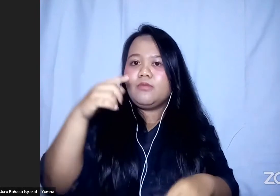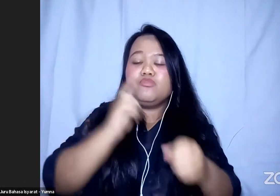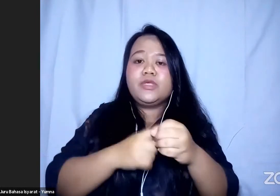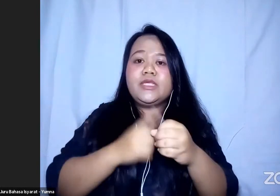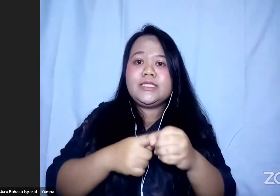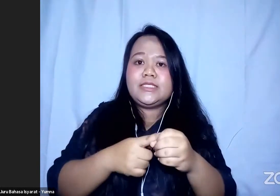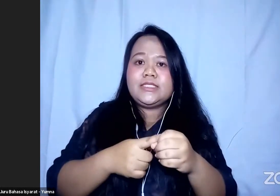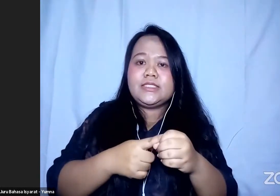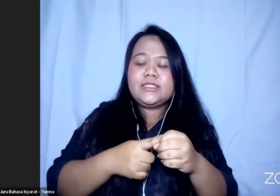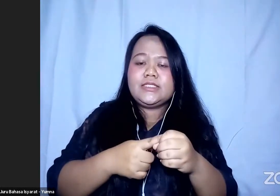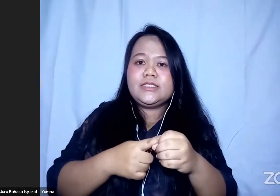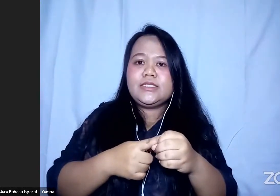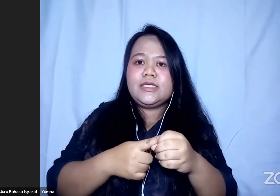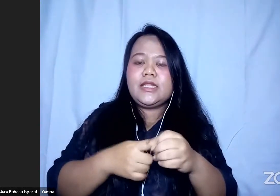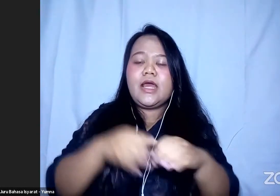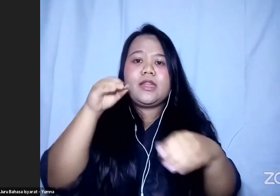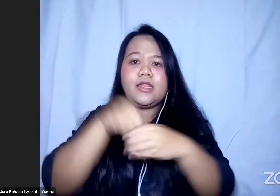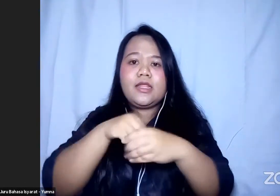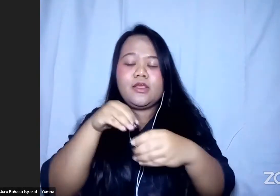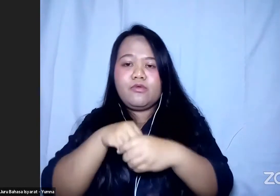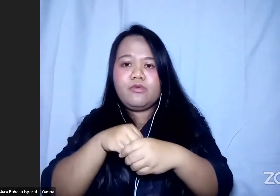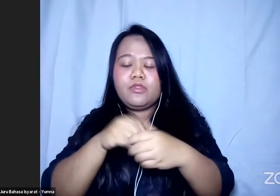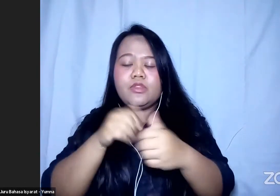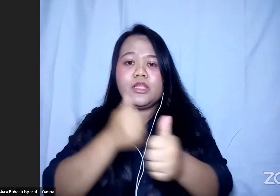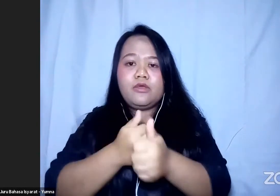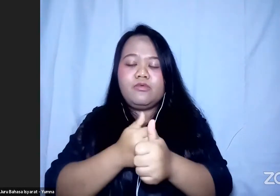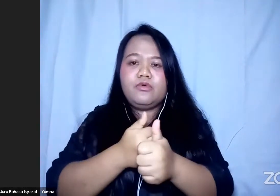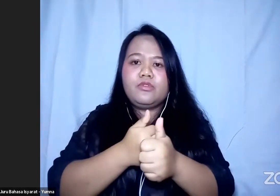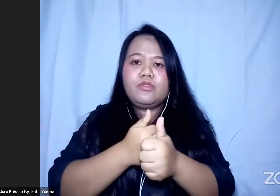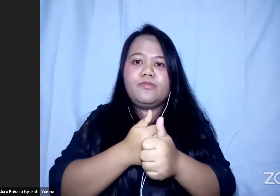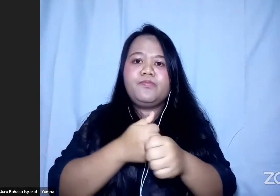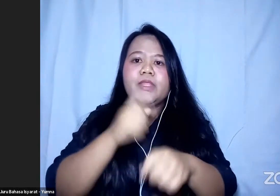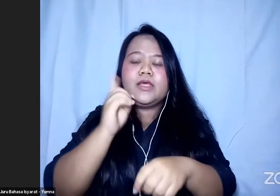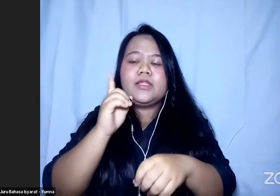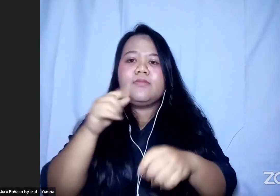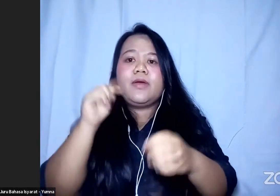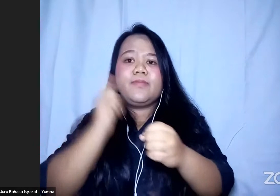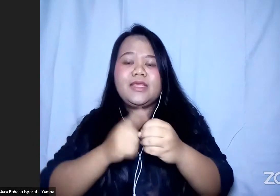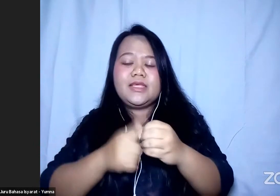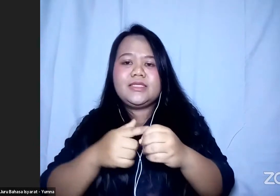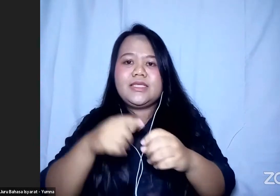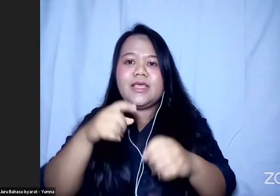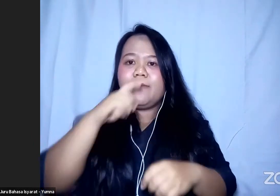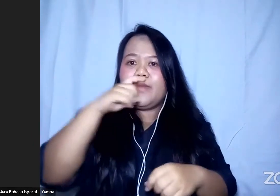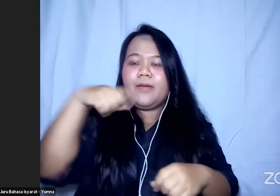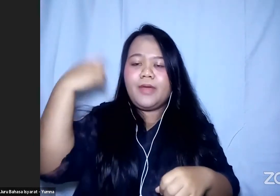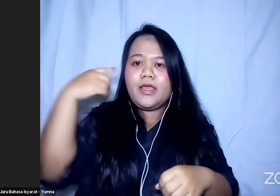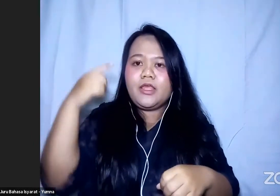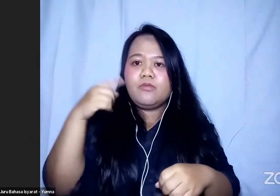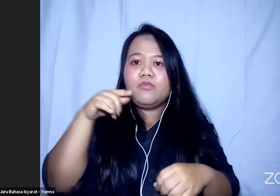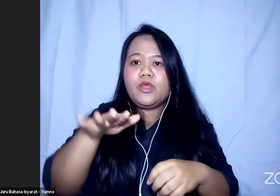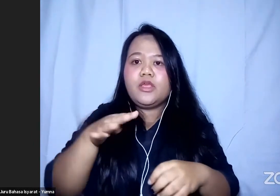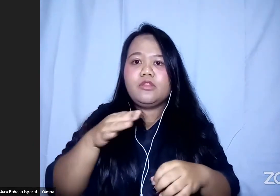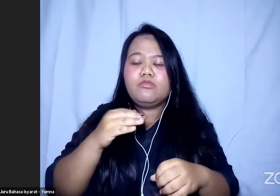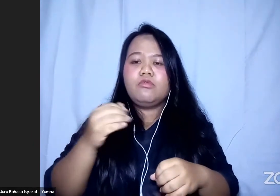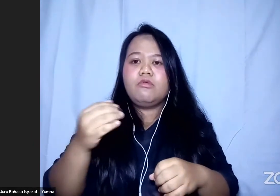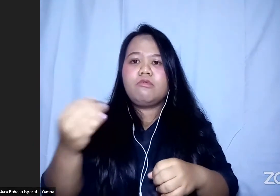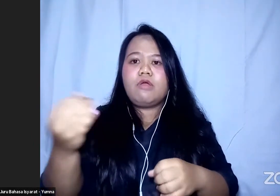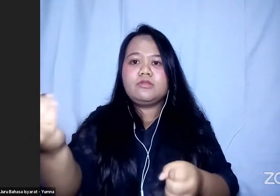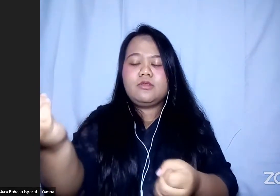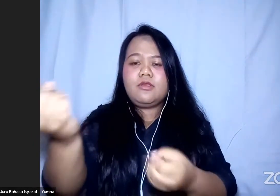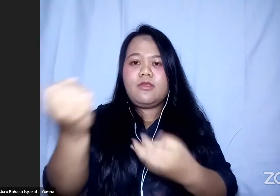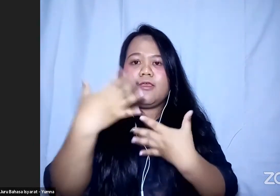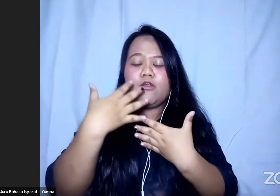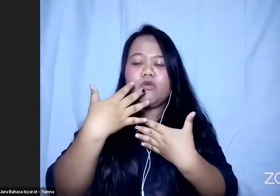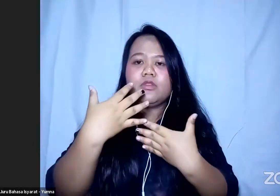Dan Berpartisipasi Karena Tentu Saja Isian Dari Bapak Ibu Akan Sangat Berkontribusi Buat